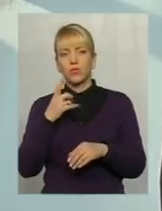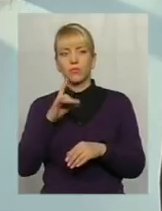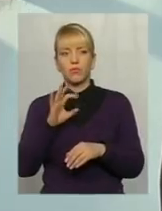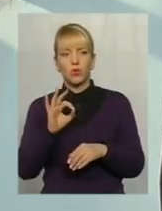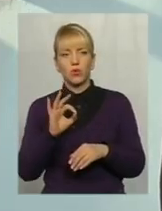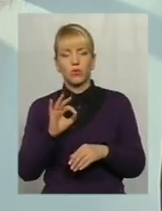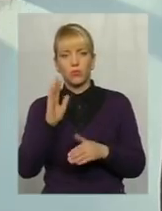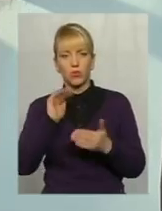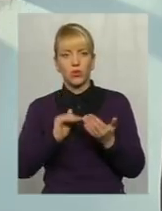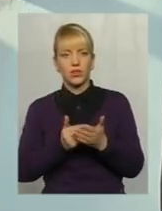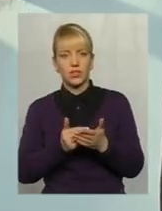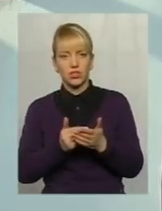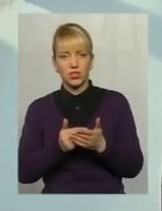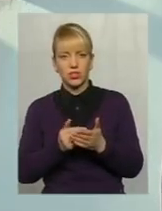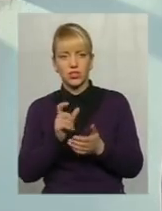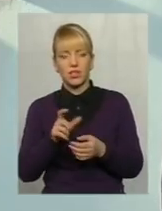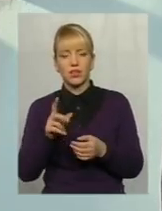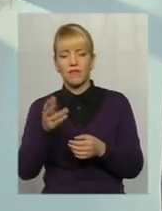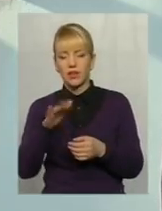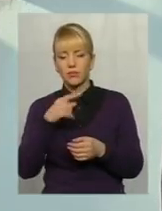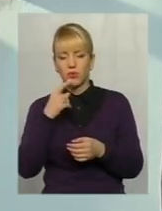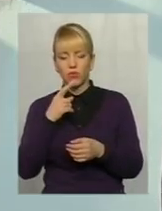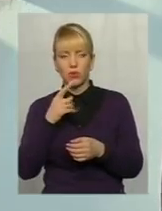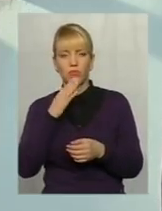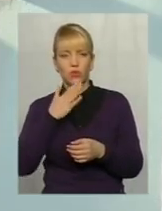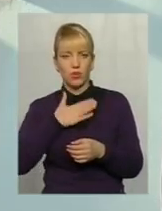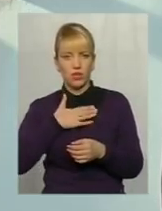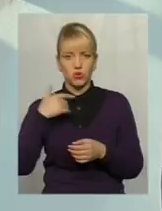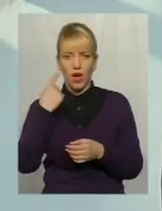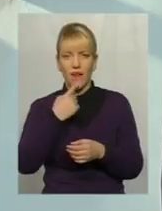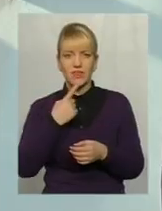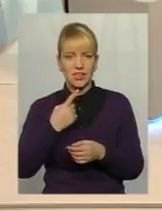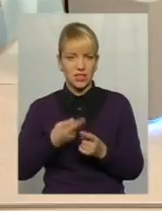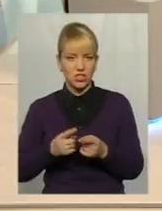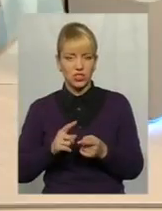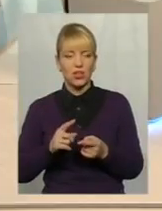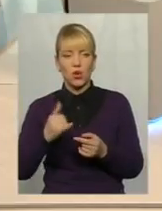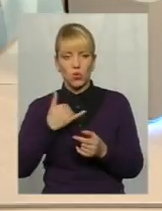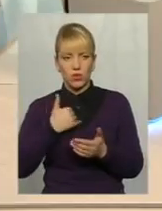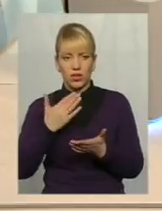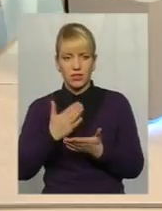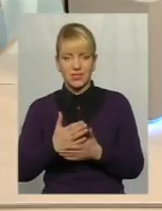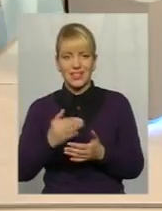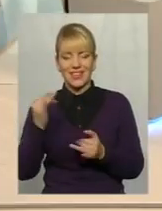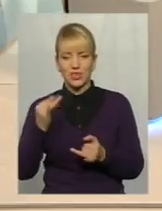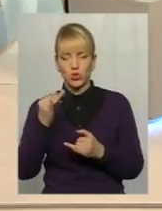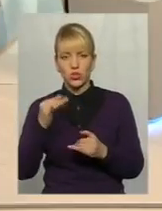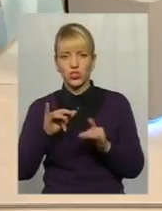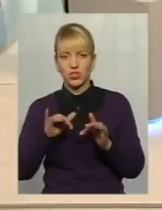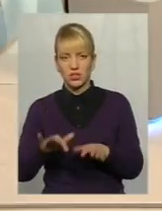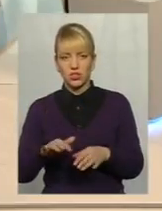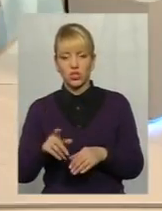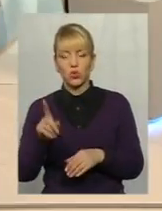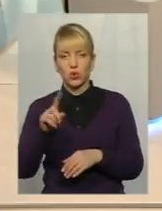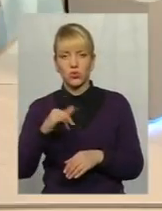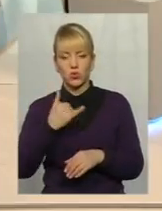Це найкраще. Давайте відійдемо якась автентичність нашу. Так, в нас є історичні діячі. До речі,